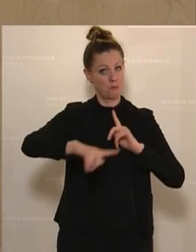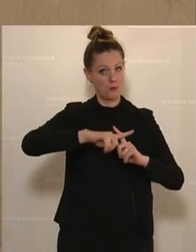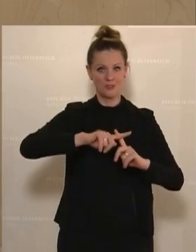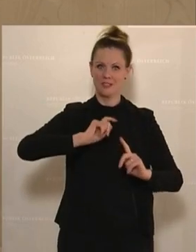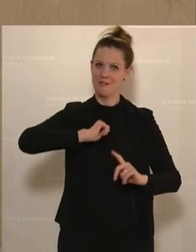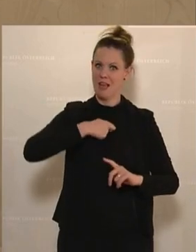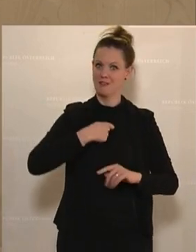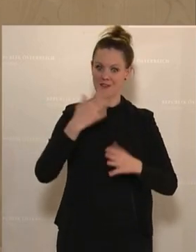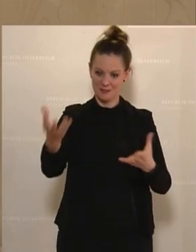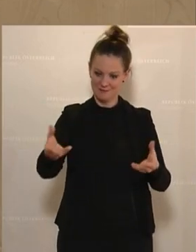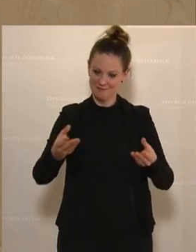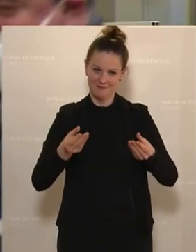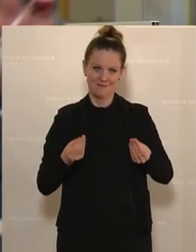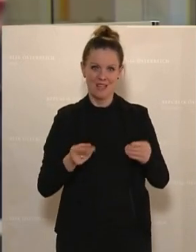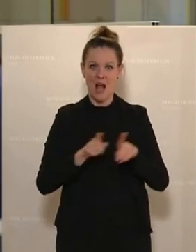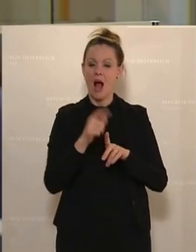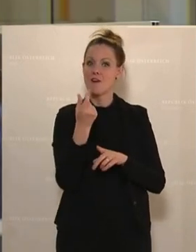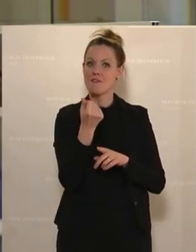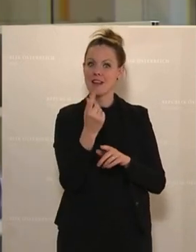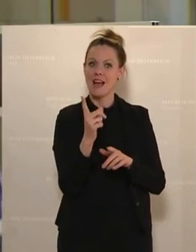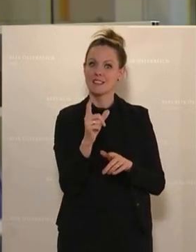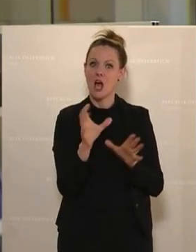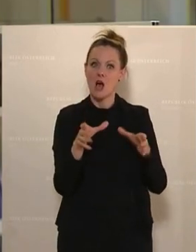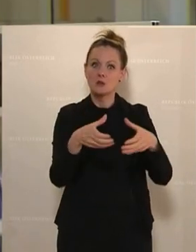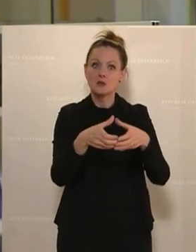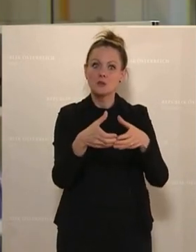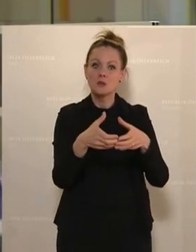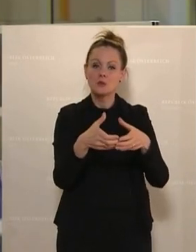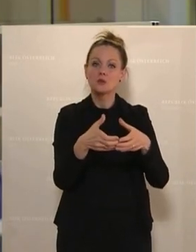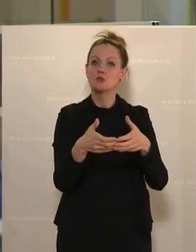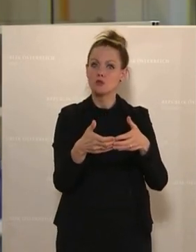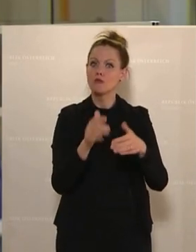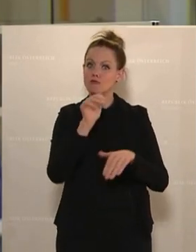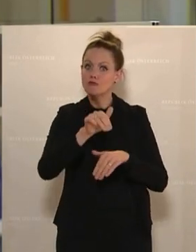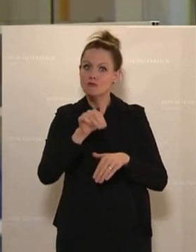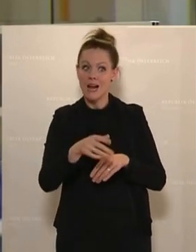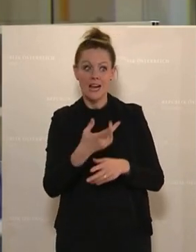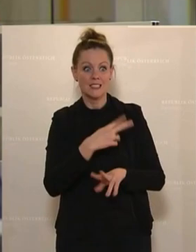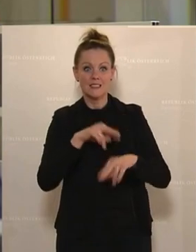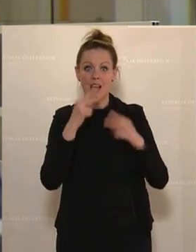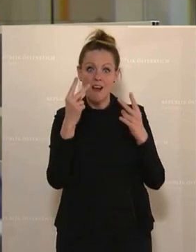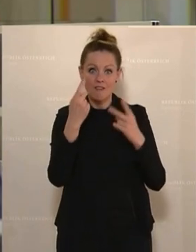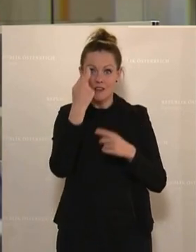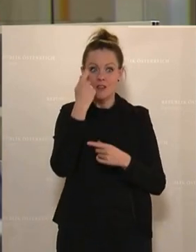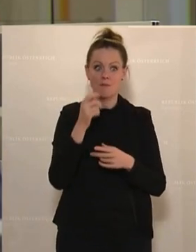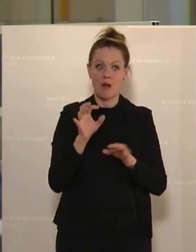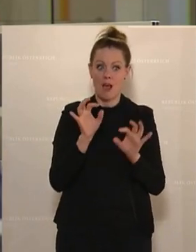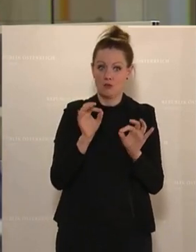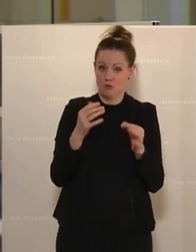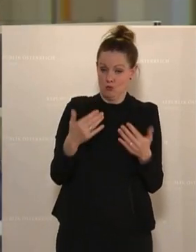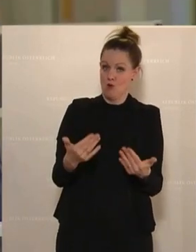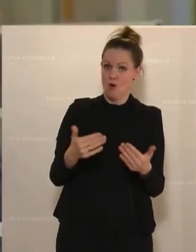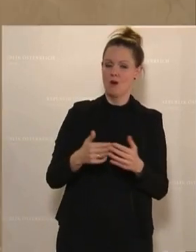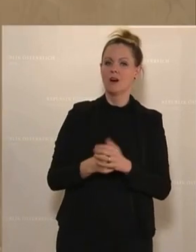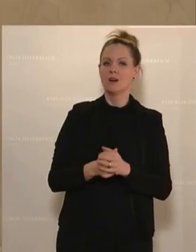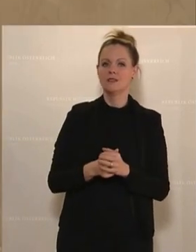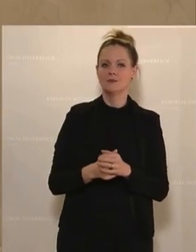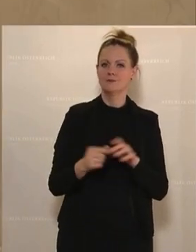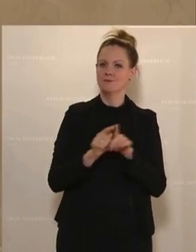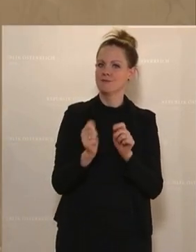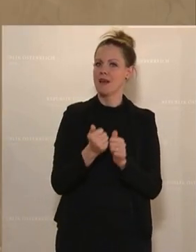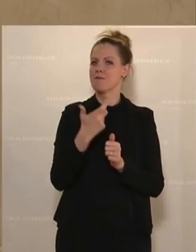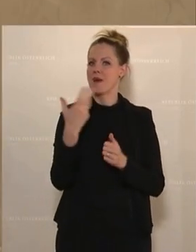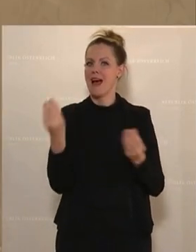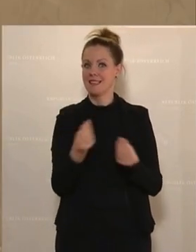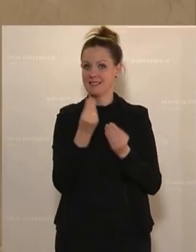als das gekommen ist. Ich habe es auch im Finanzausschuss moniert, dass wir das sehr, sehr wichtig finden. Und wir haben natürlich auch einige